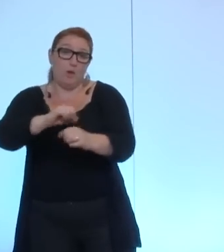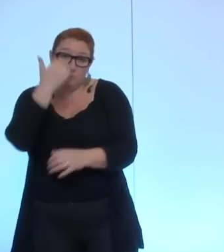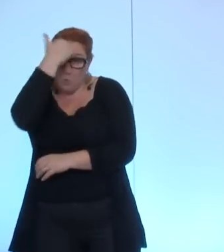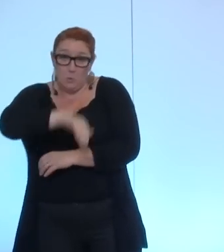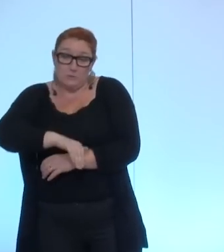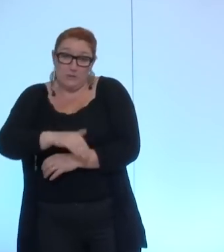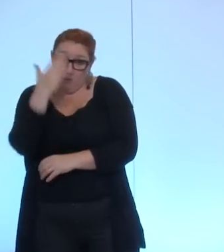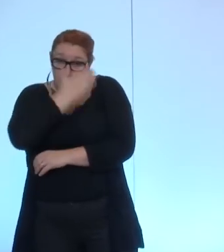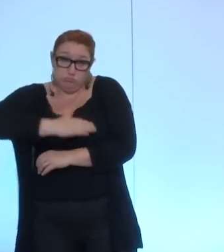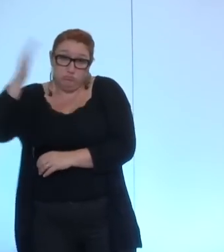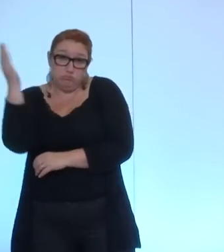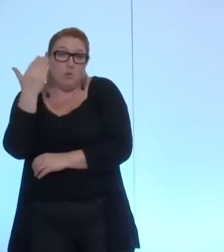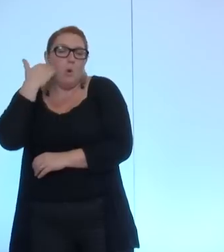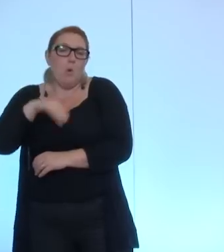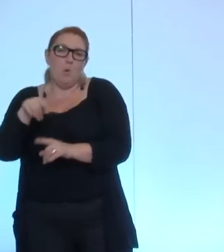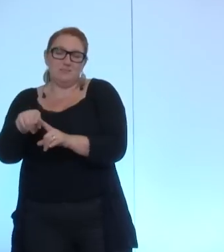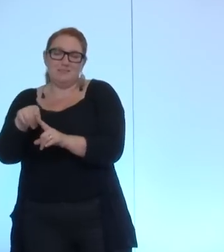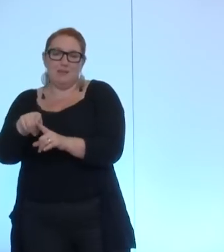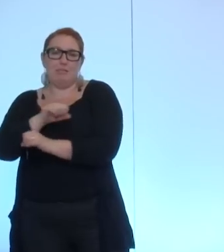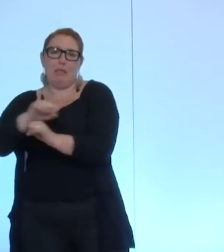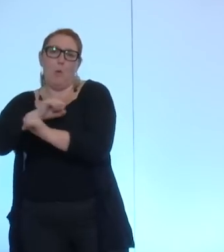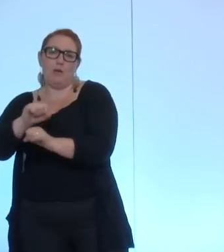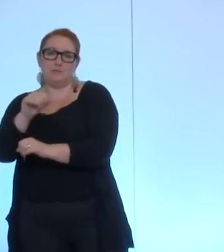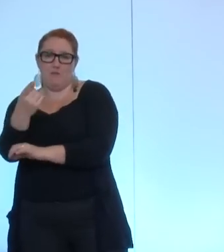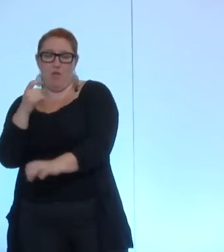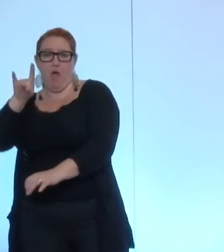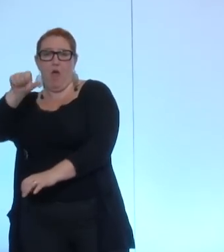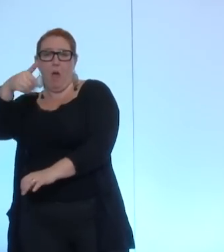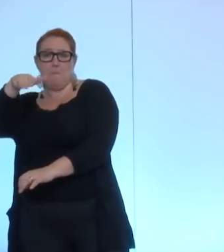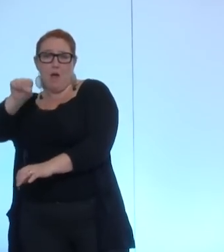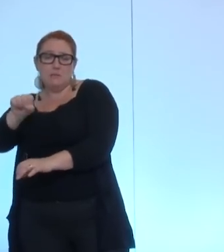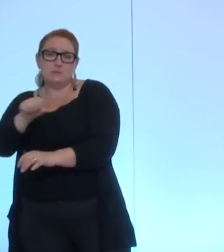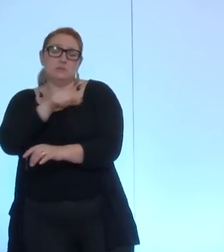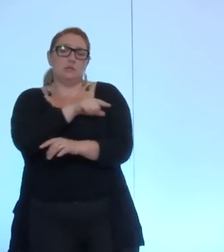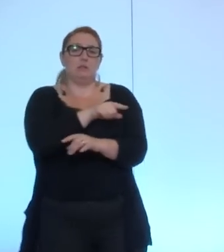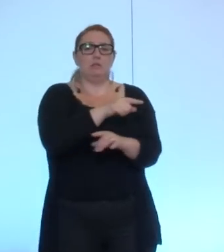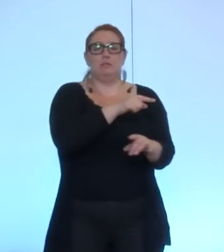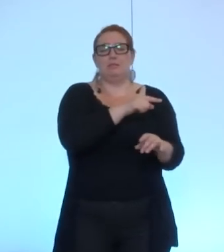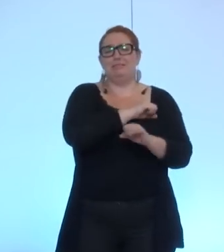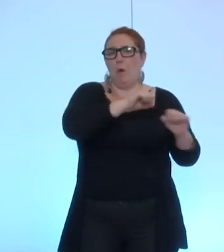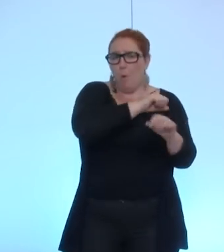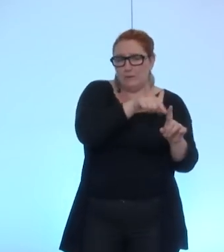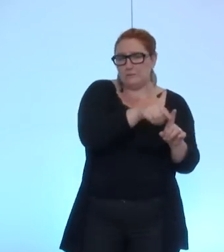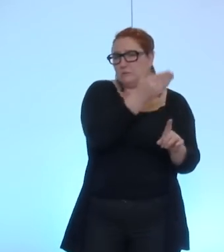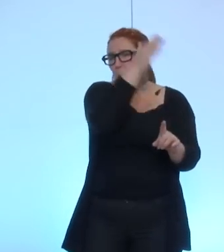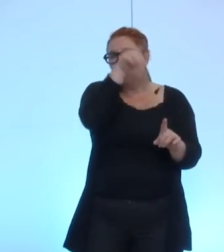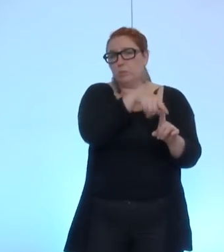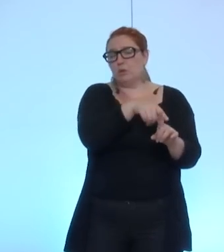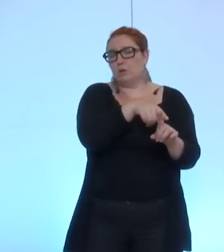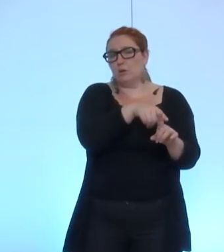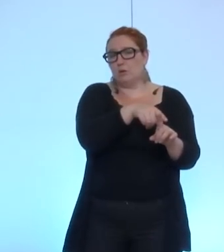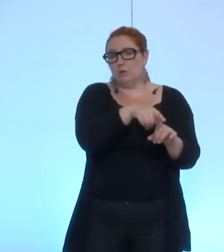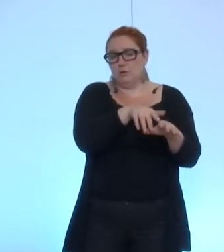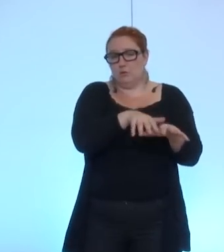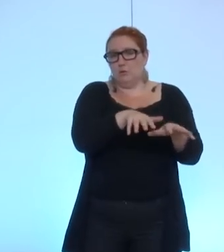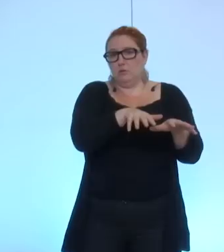un axe ou au moins des sympathies entre les terroristes du Hamas et les terroristes qui aujourd'hui sont en train de remplir